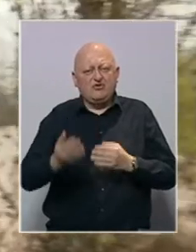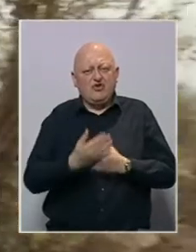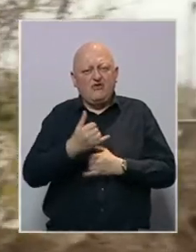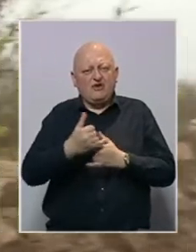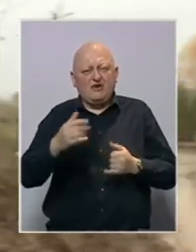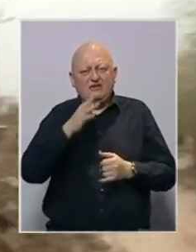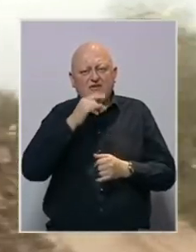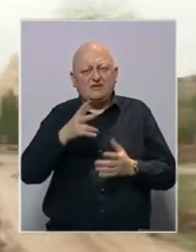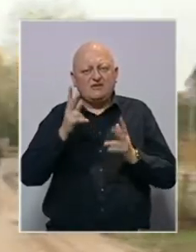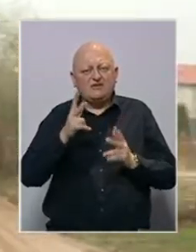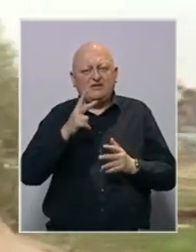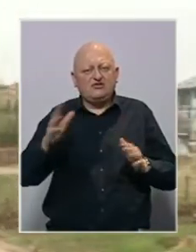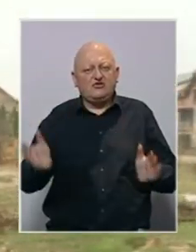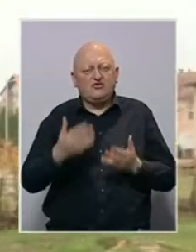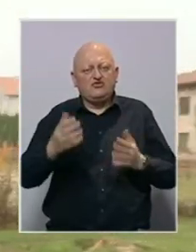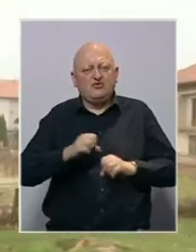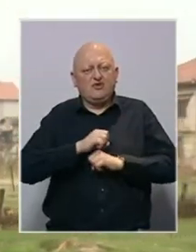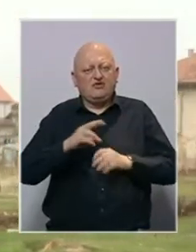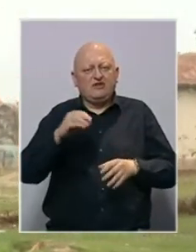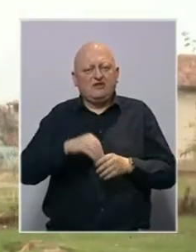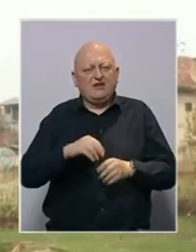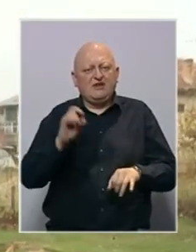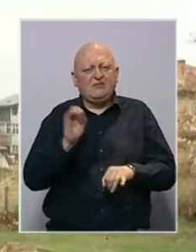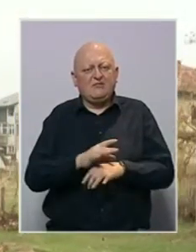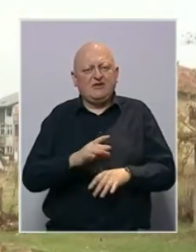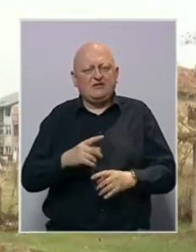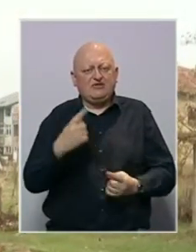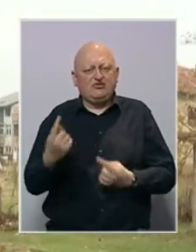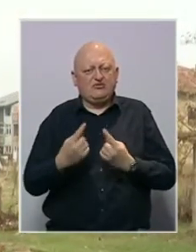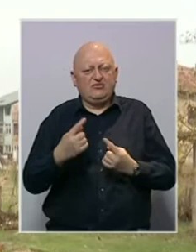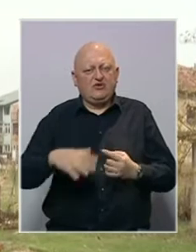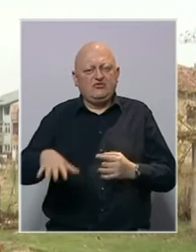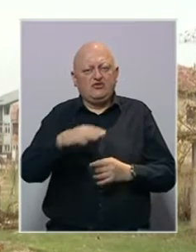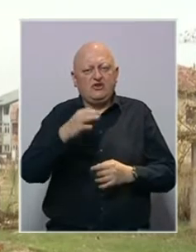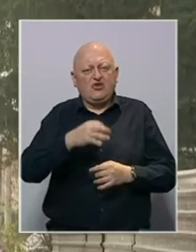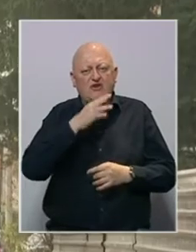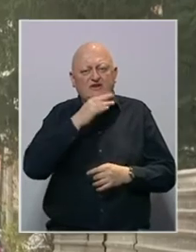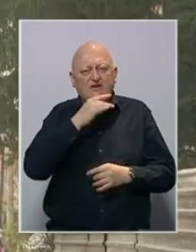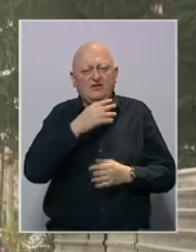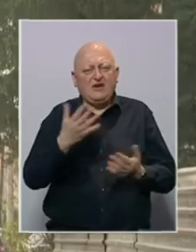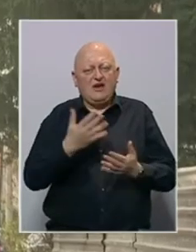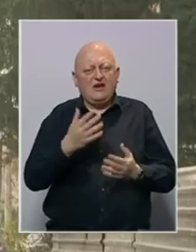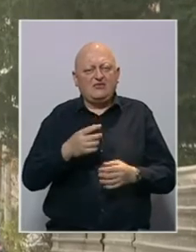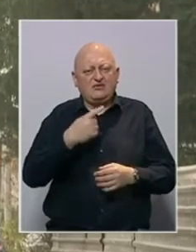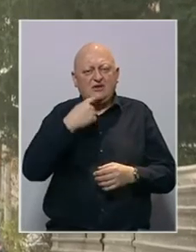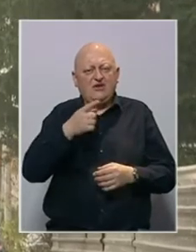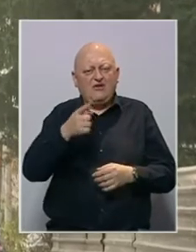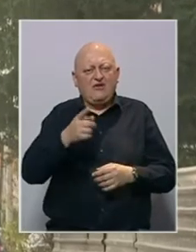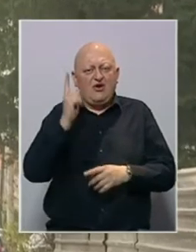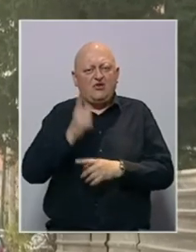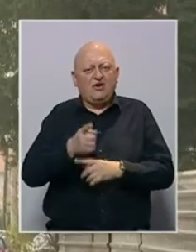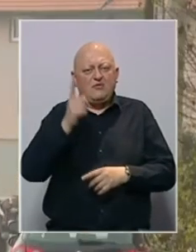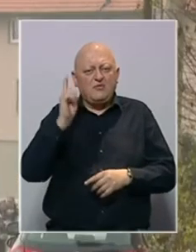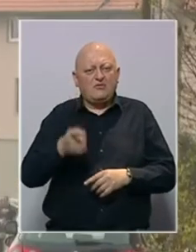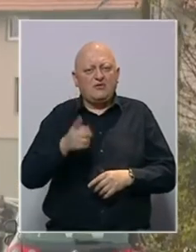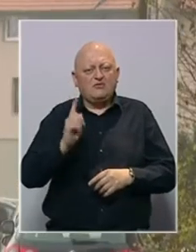Novi Grad, Sarajevo, zatražio je žurno proglašenje stanja prirodne nesreće na području kantona Sarajevo. Kako su naveli, ovakva je